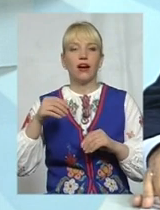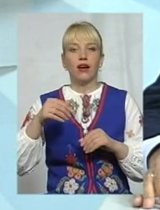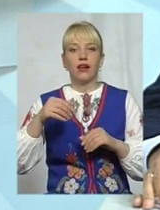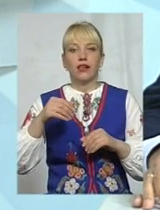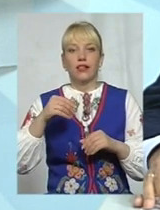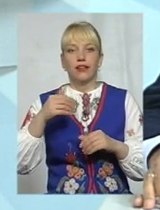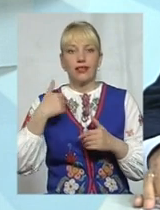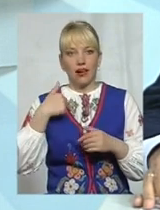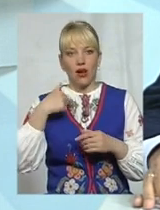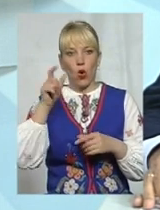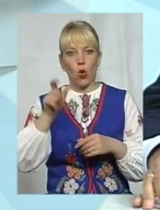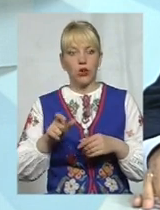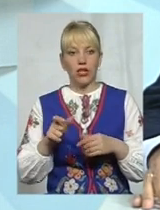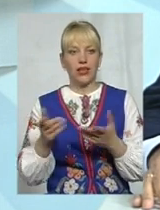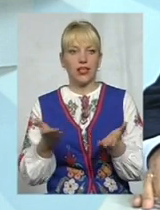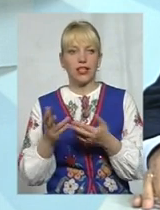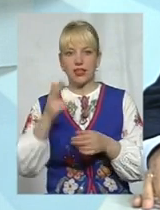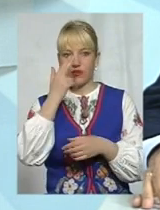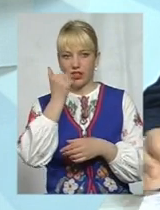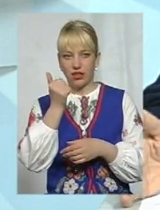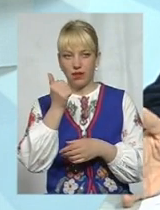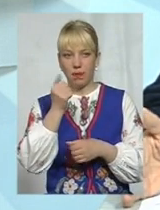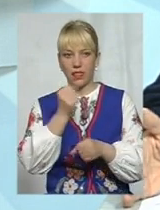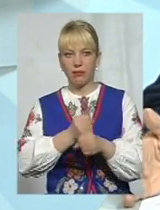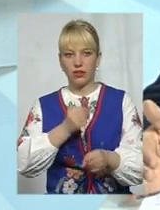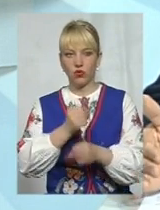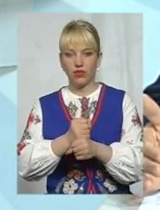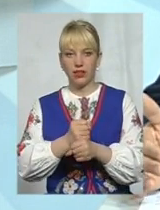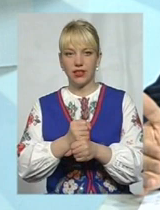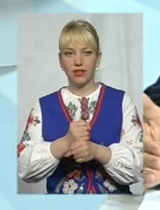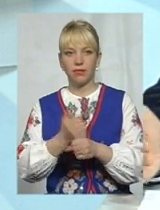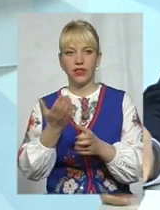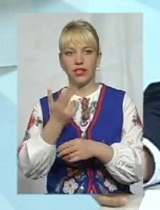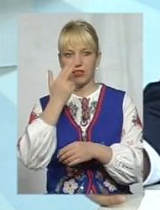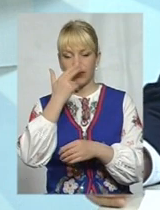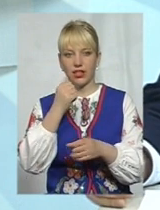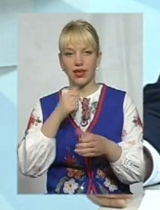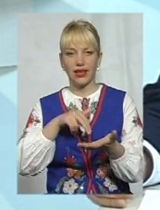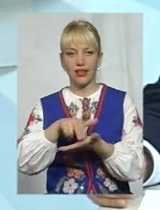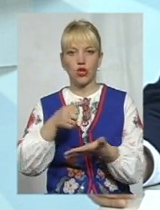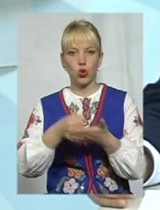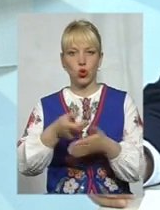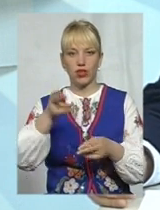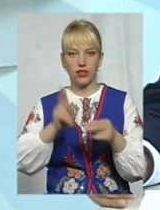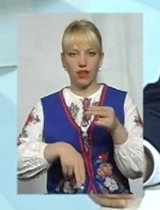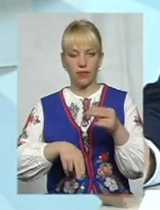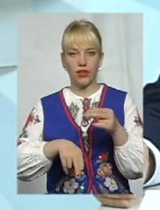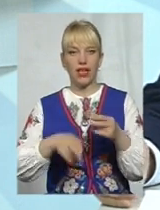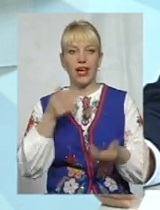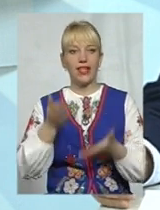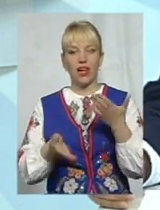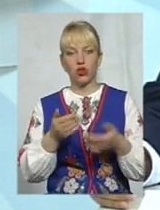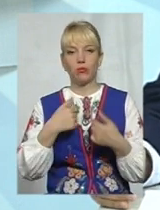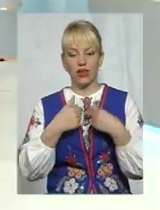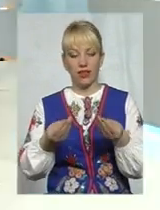знаєте, я людина така, яка звикла працювати, яка звикла йти до самого кінця. Якщо